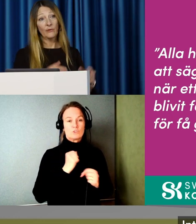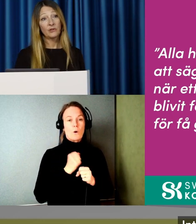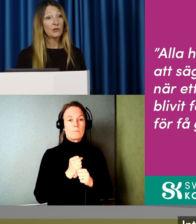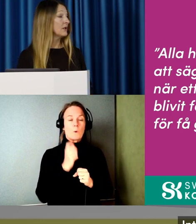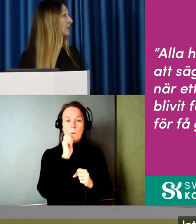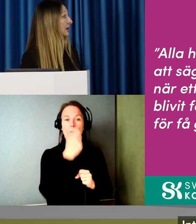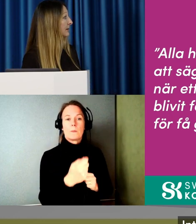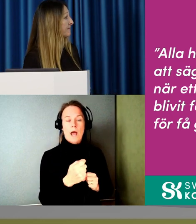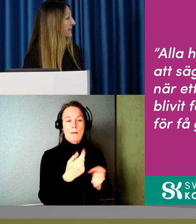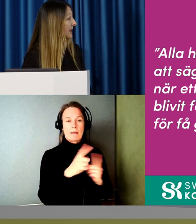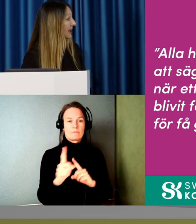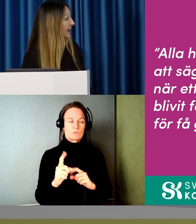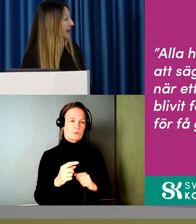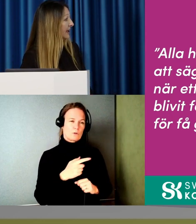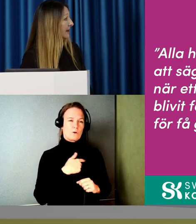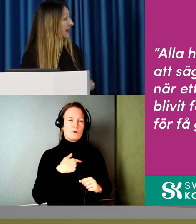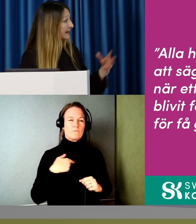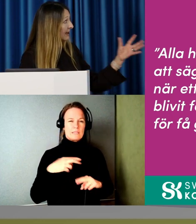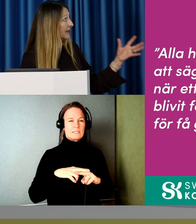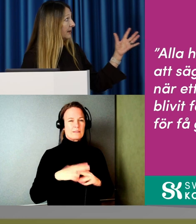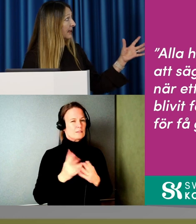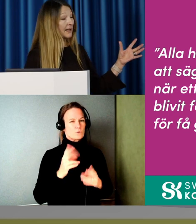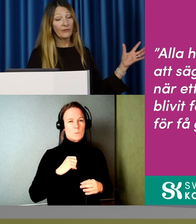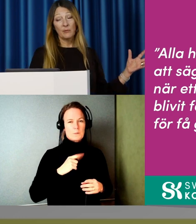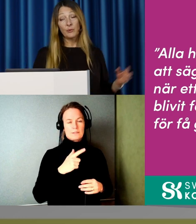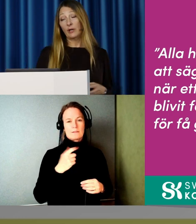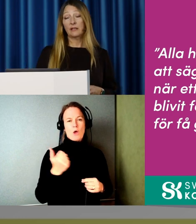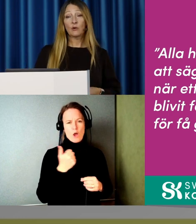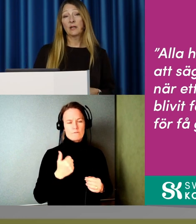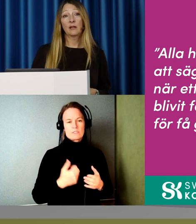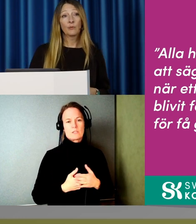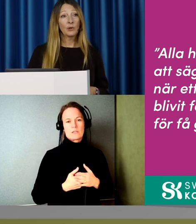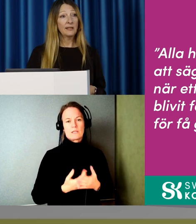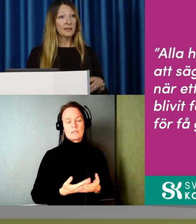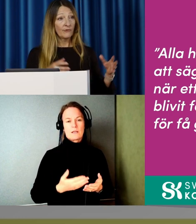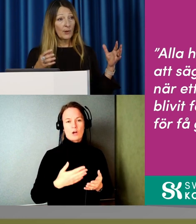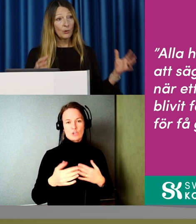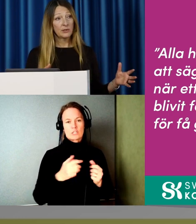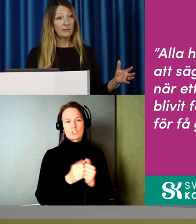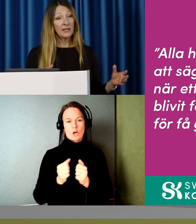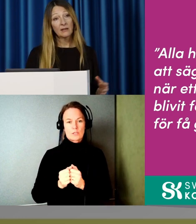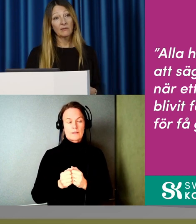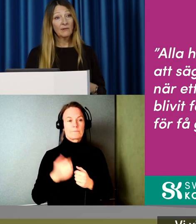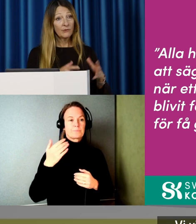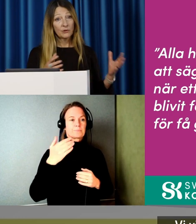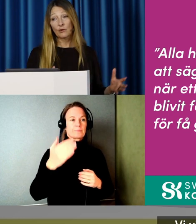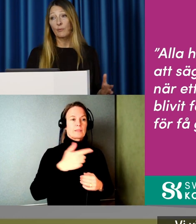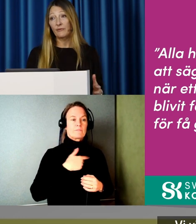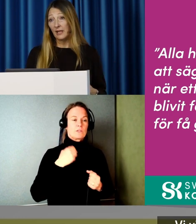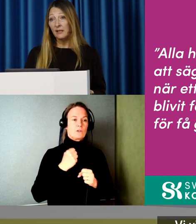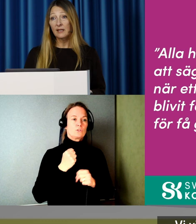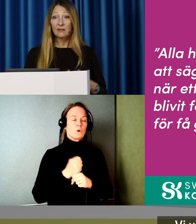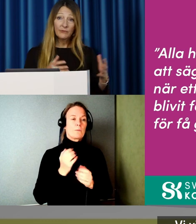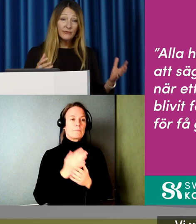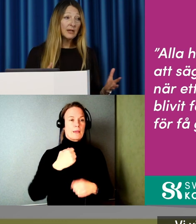så att det behövs göra saker. En del längre fram i projektet kommer att handla om politiskt informationsarbete. Vi vill ju förstås